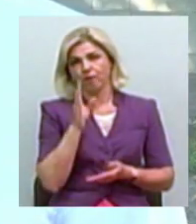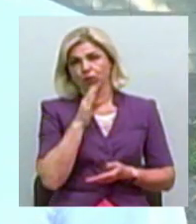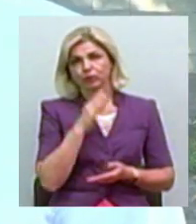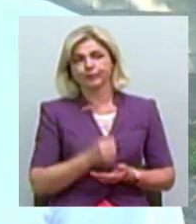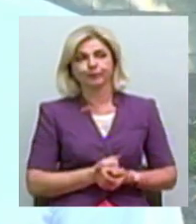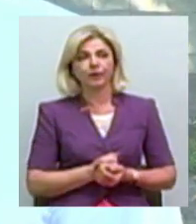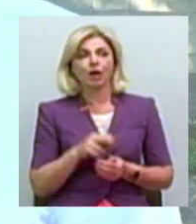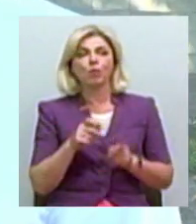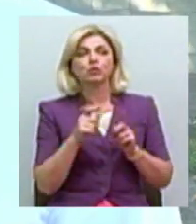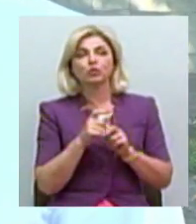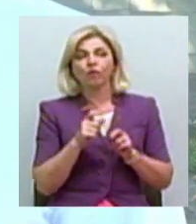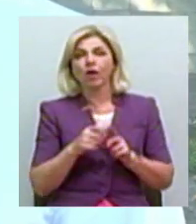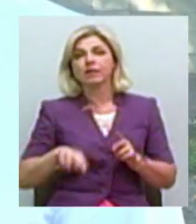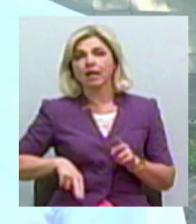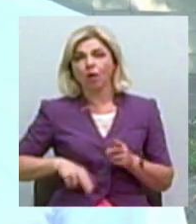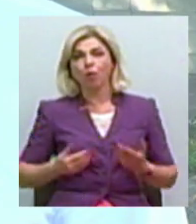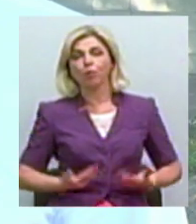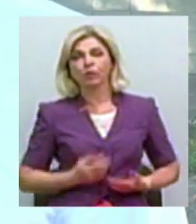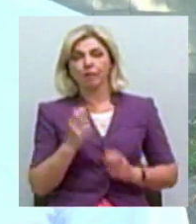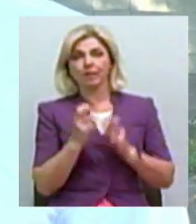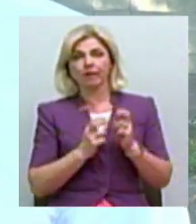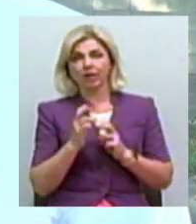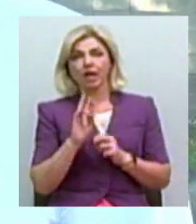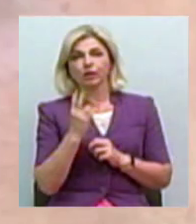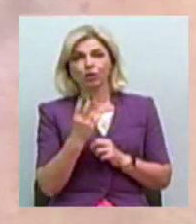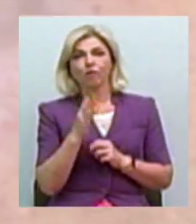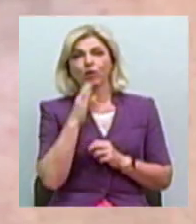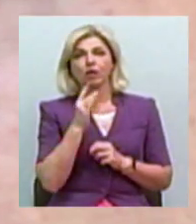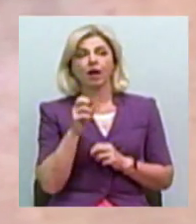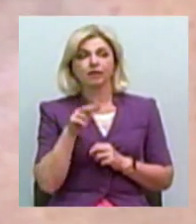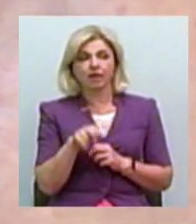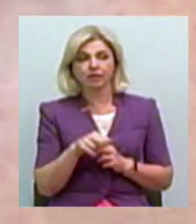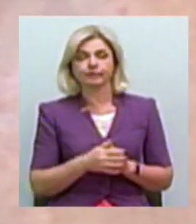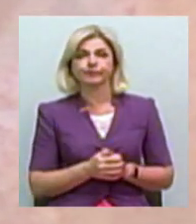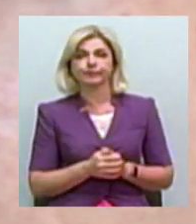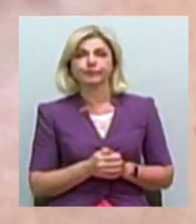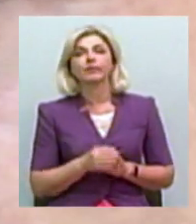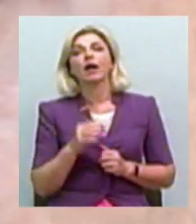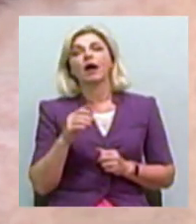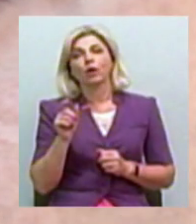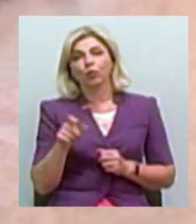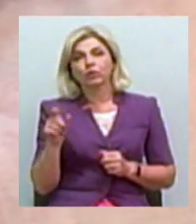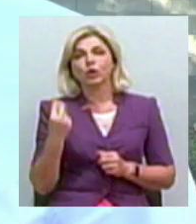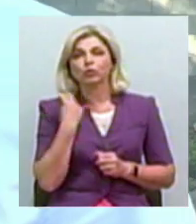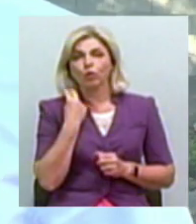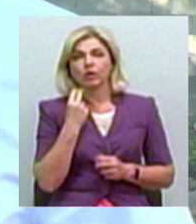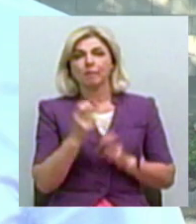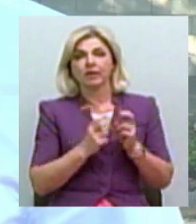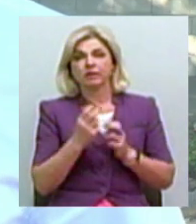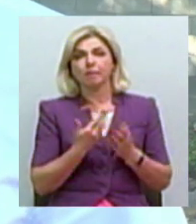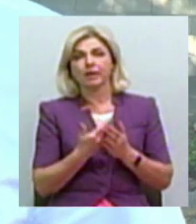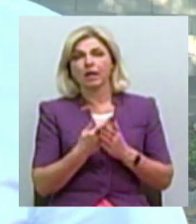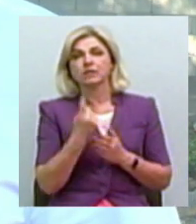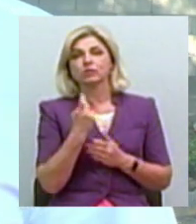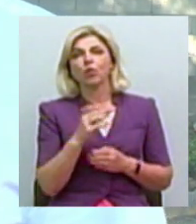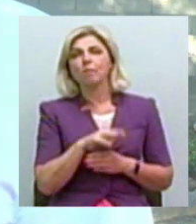За словами комерційного директора комунального підприємства «Миколаївводоканал» Дмитра Ганіченка, абоненти заборгували підприємству близько